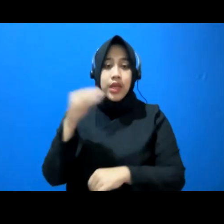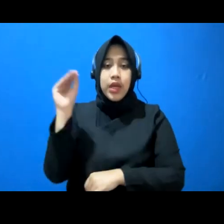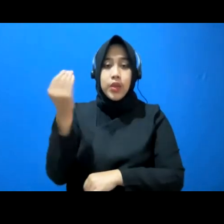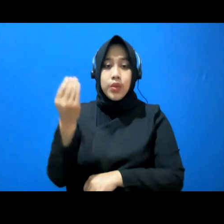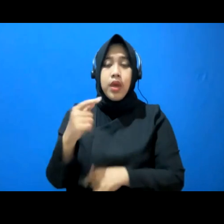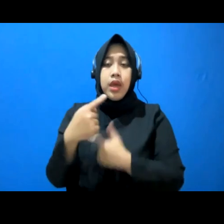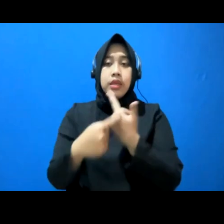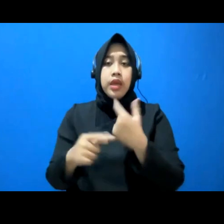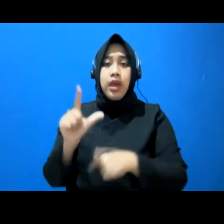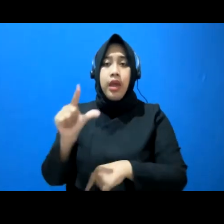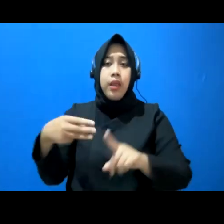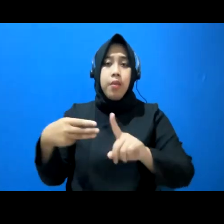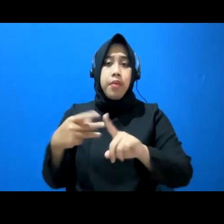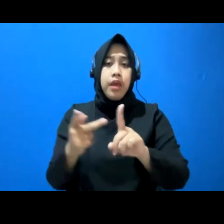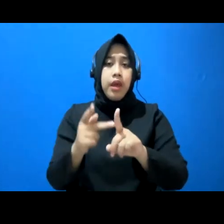2010